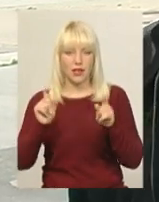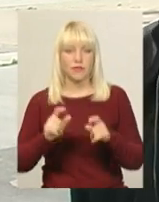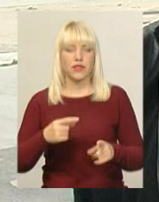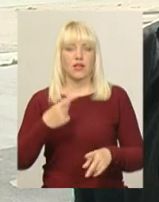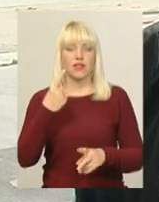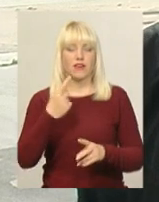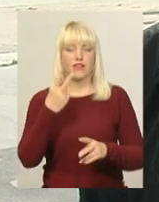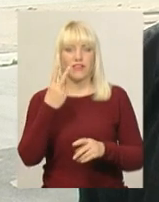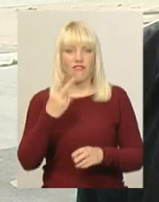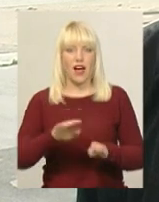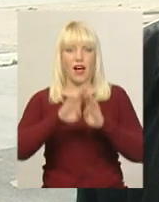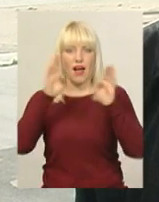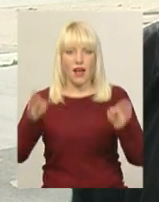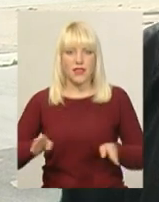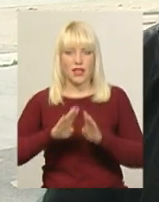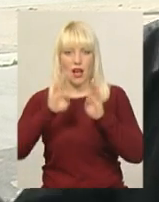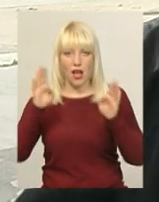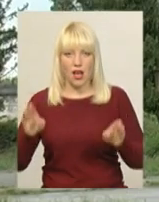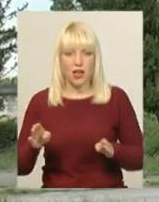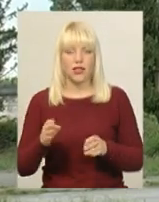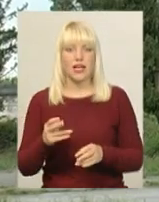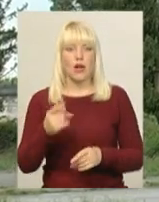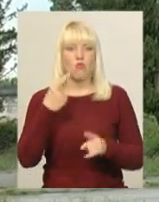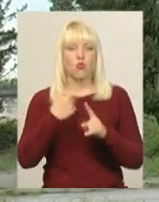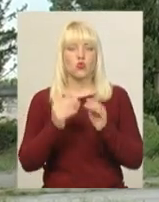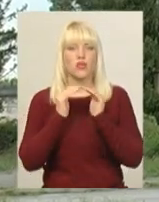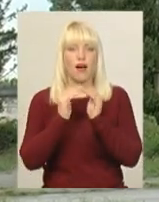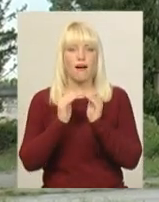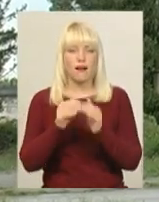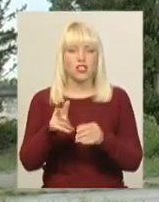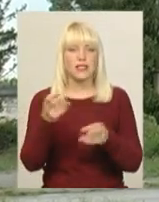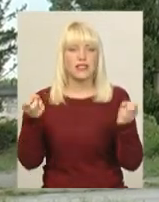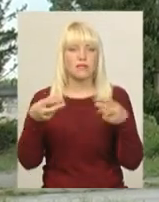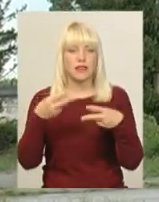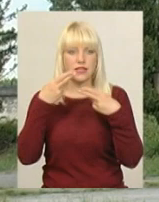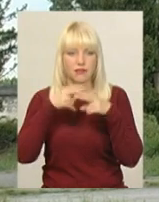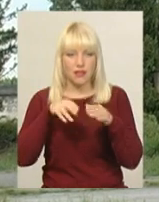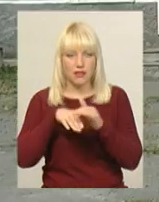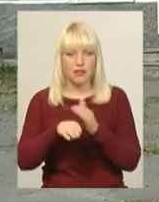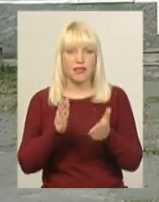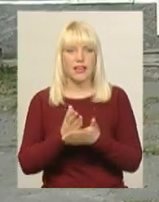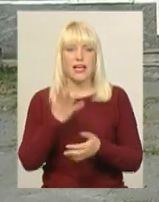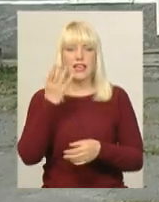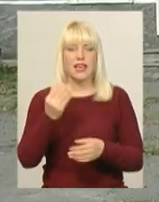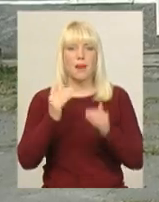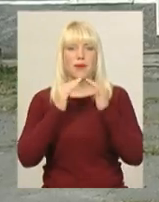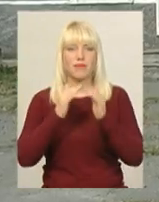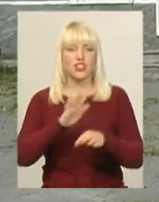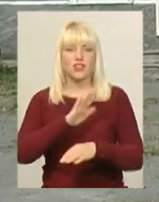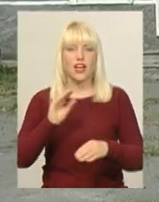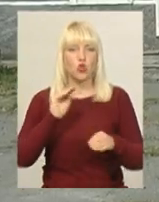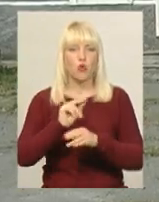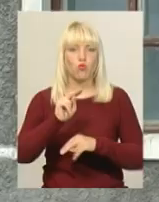гараж, в якому знаходиться спецтехніка. Є приміщення недобудованої їдальні, приміщення контрольно